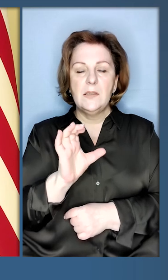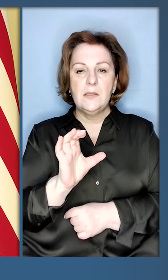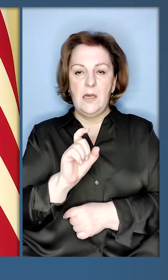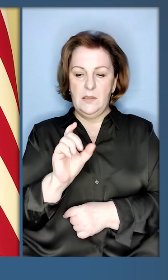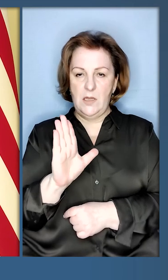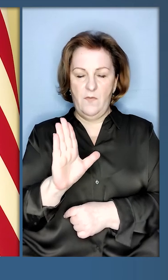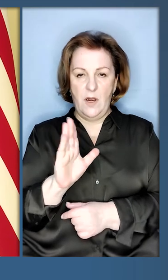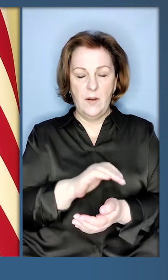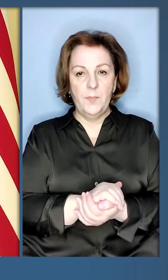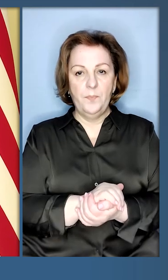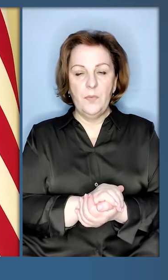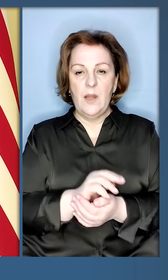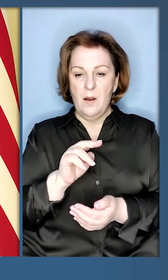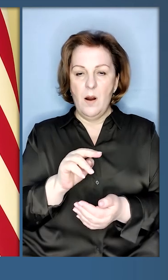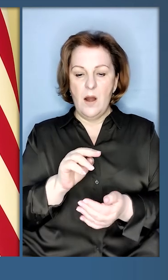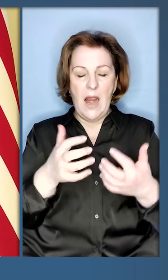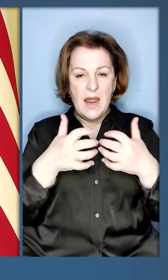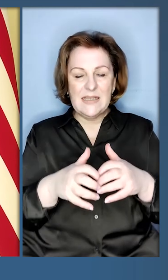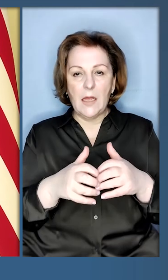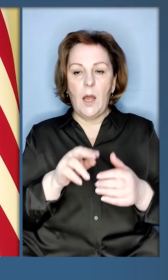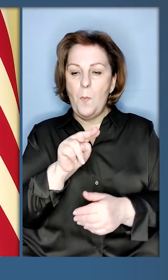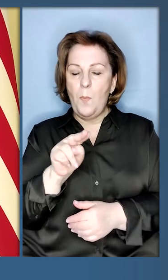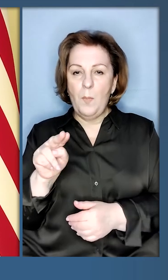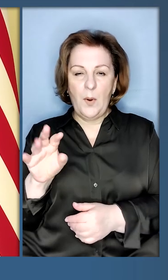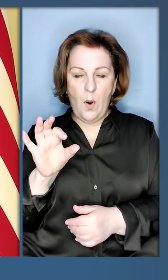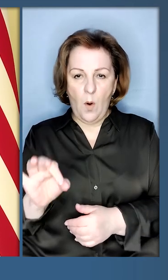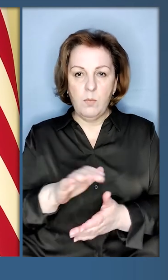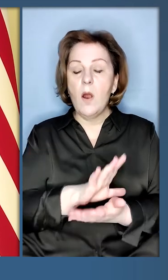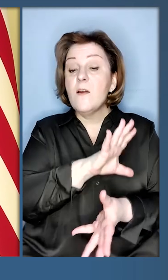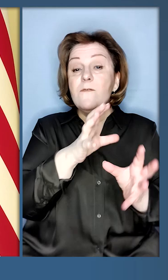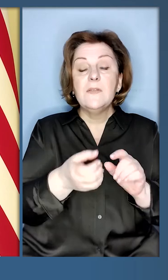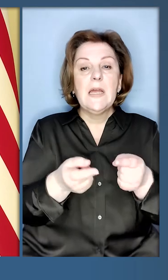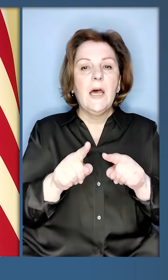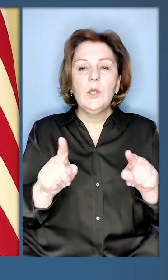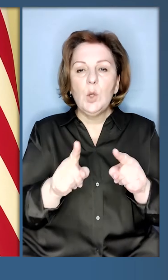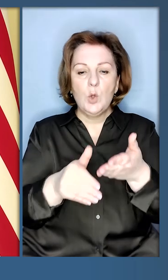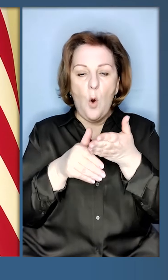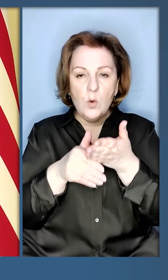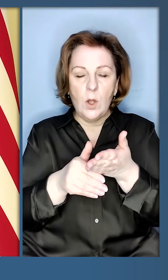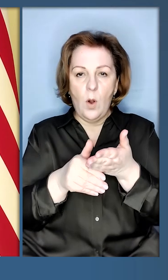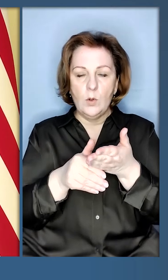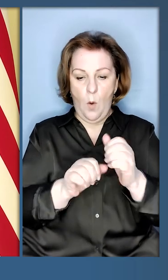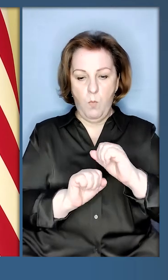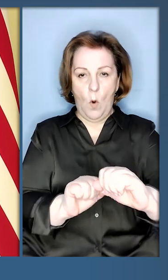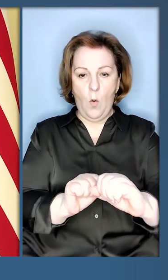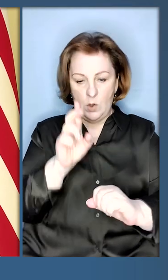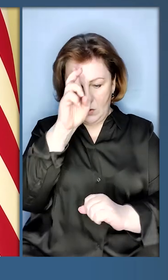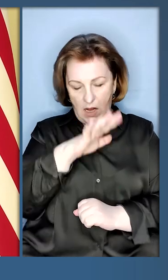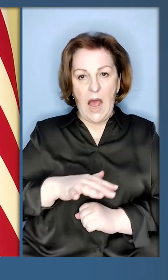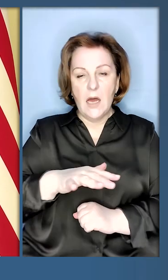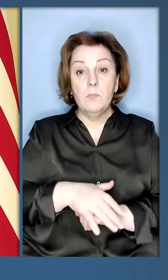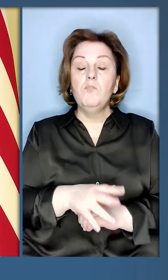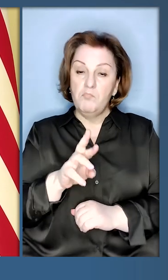систем протиповітряної оборони. Все те, що допомагає боронити країну. І